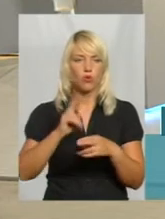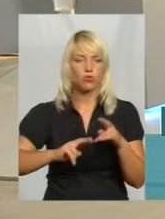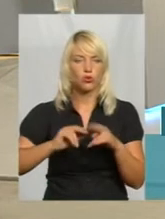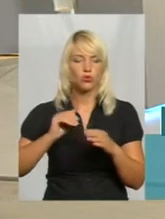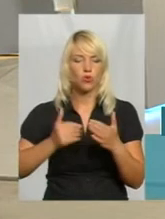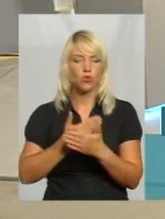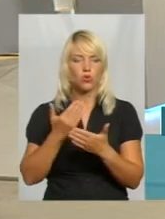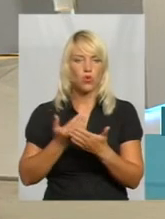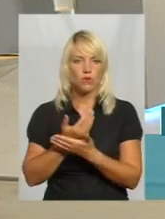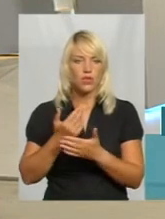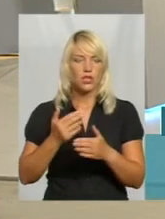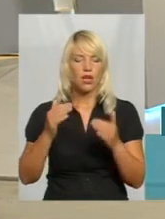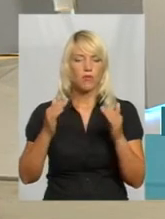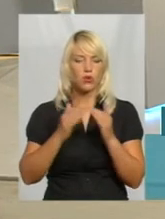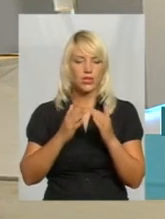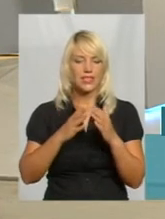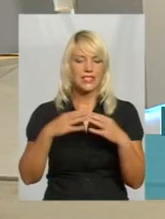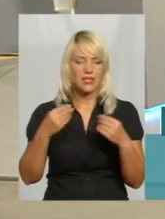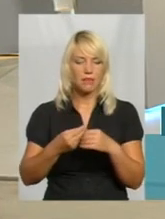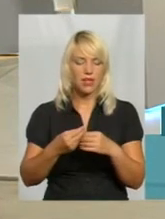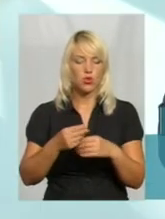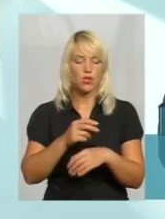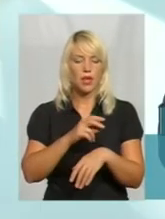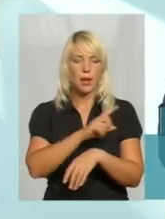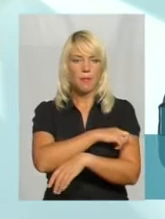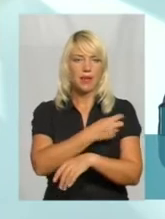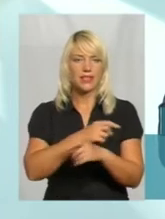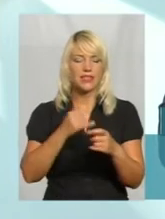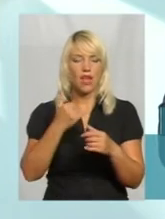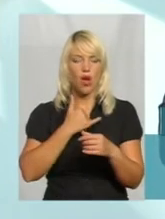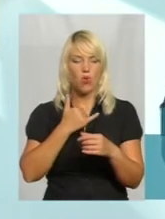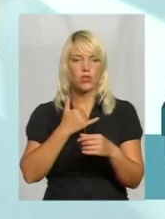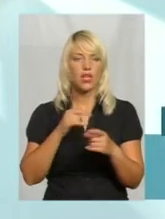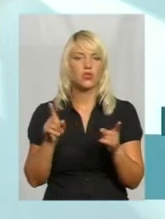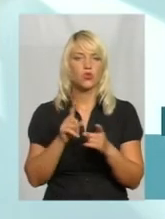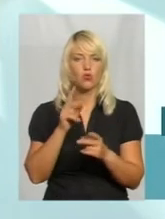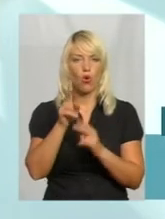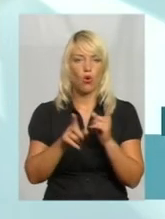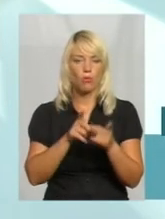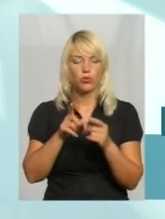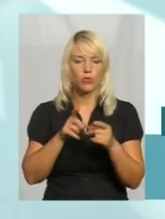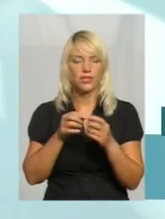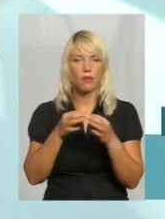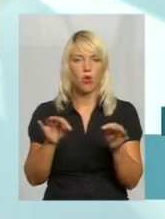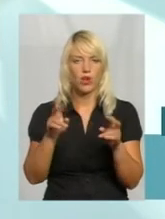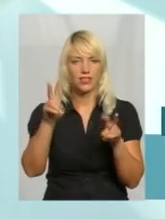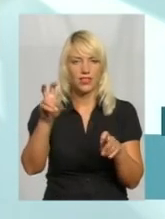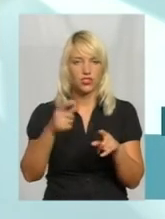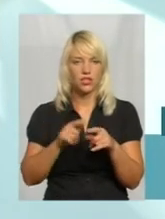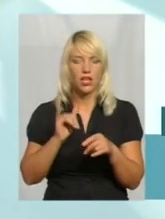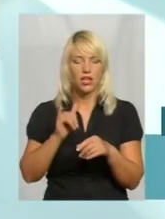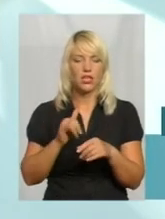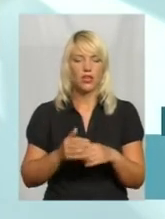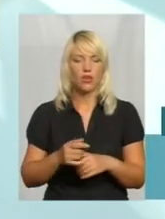будинків у сімейної медицини. А в нас, виходить, оптимізація демократична. Життя і погоди, скорочу.